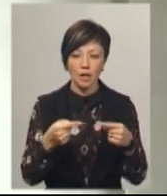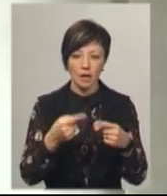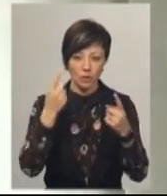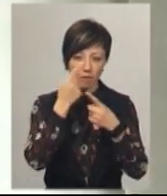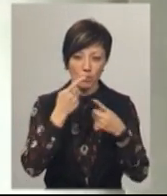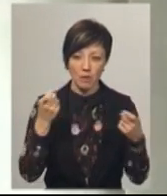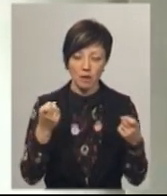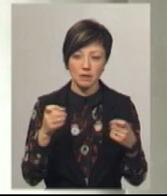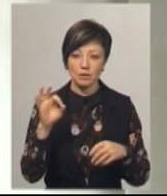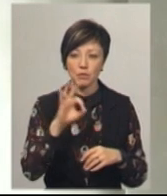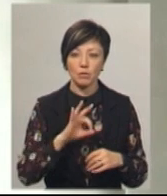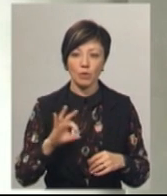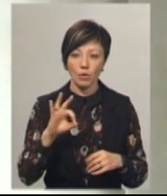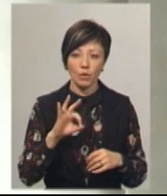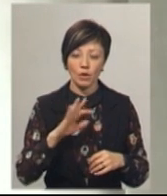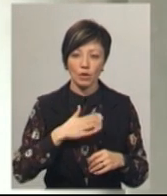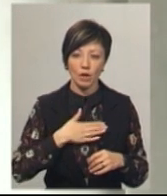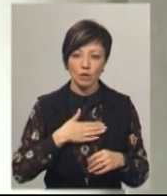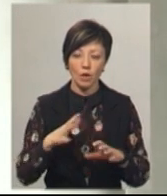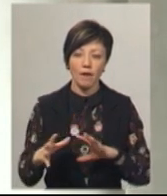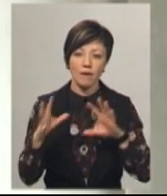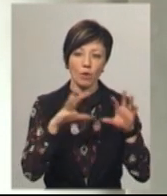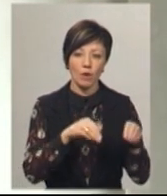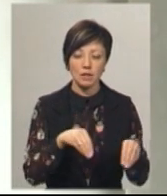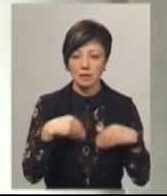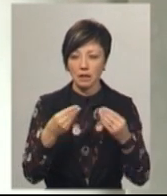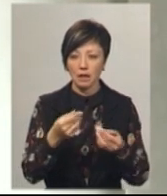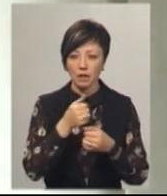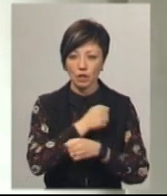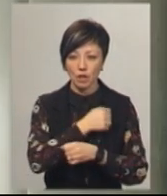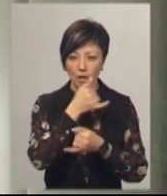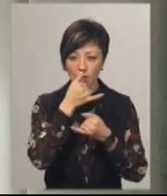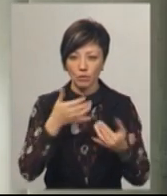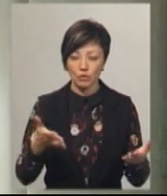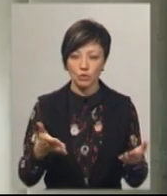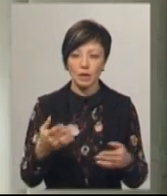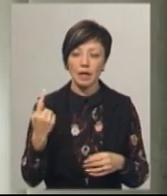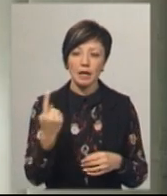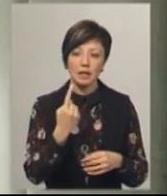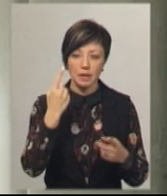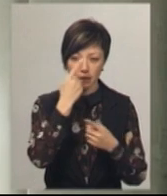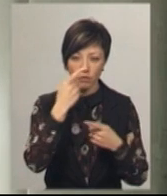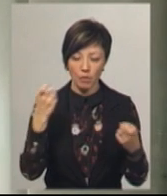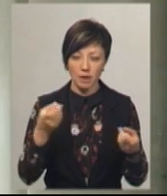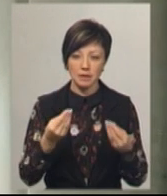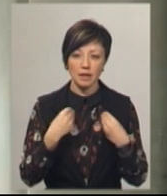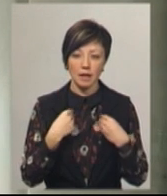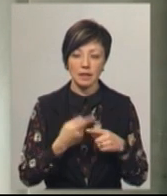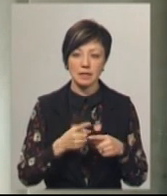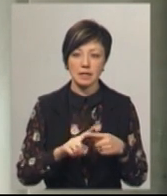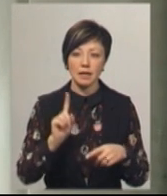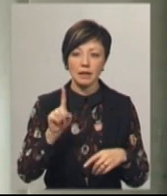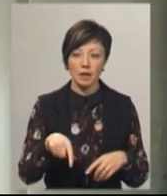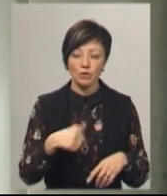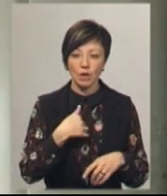інформації на рахунок нашої евакуації вони надати, на жаль, не можуть. Єдину інформацію, яку мені надали, це те,